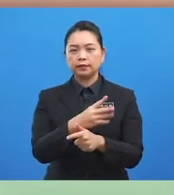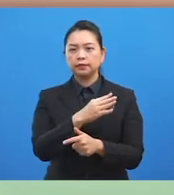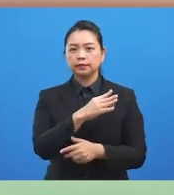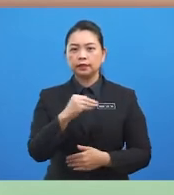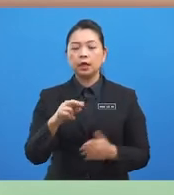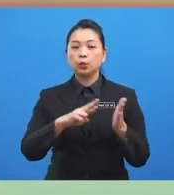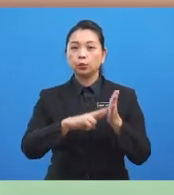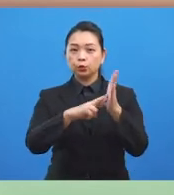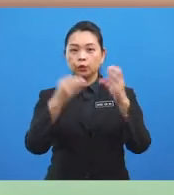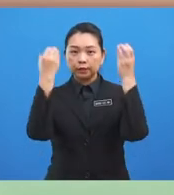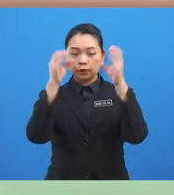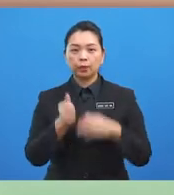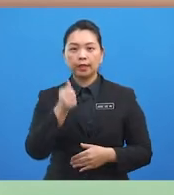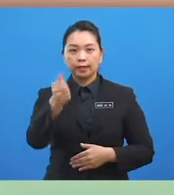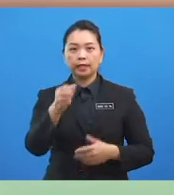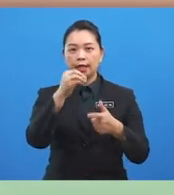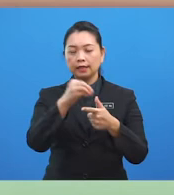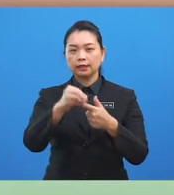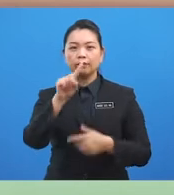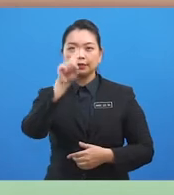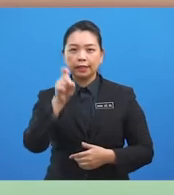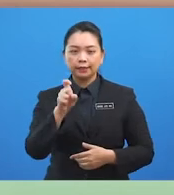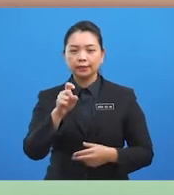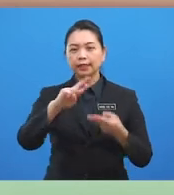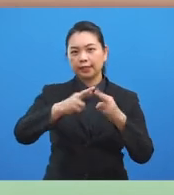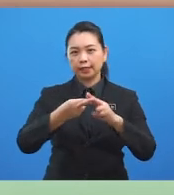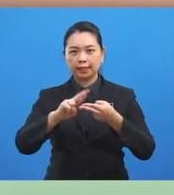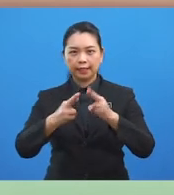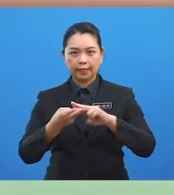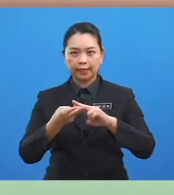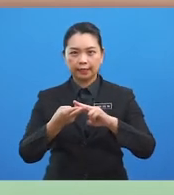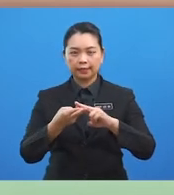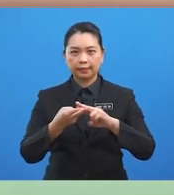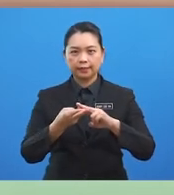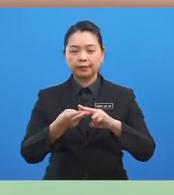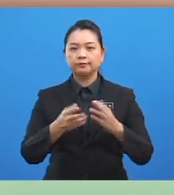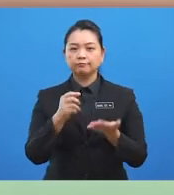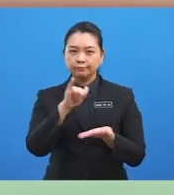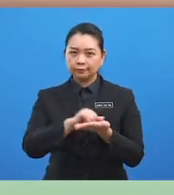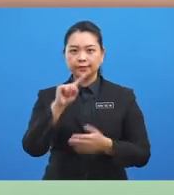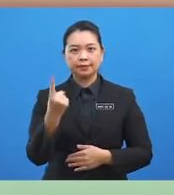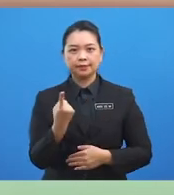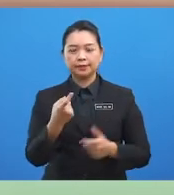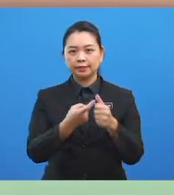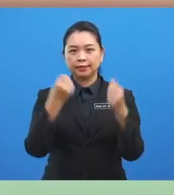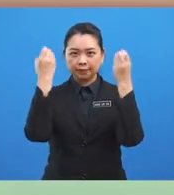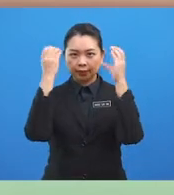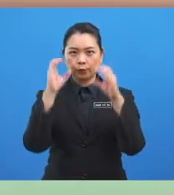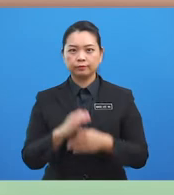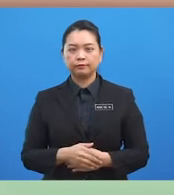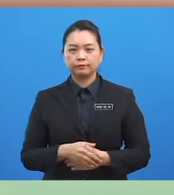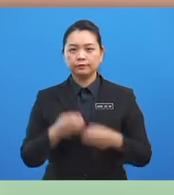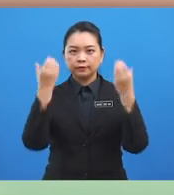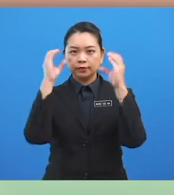merujuk kepada guru anda atau bertanya kepada rakan-rakan. Sekian sahaja dari Cikgu